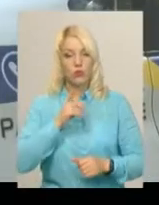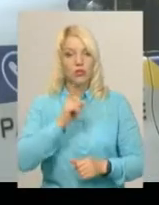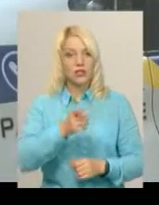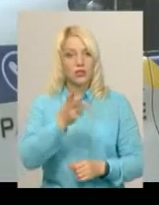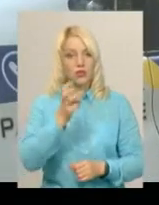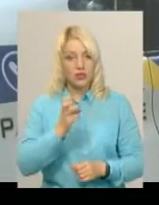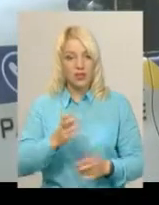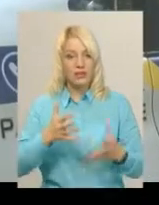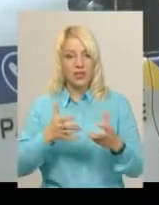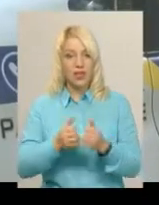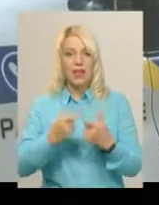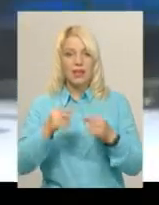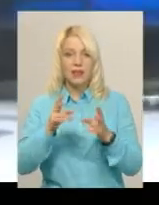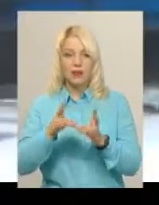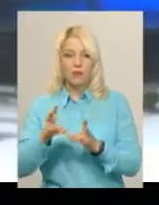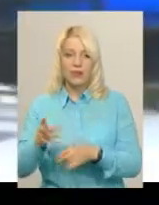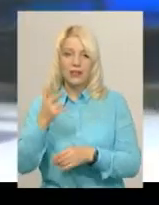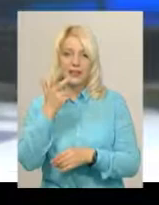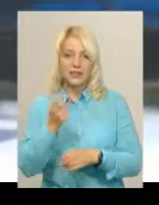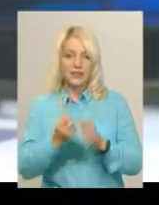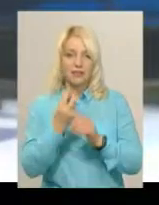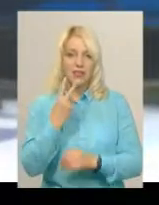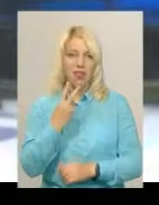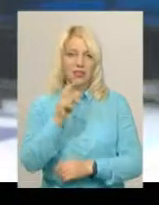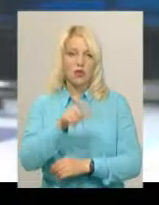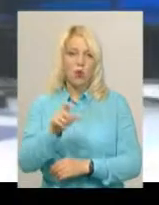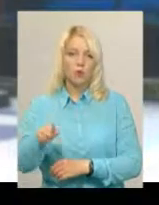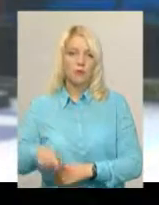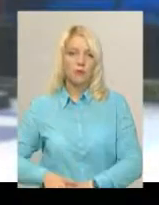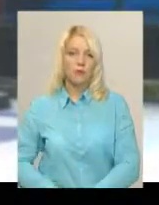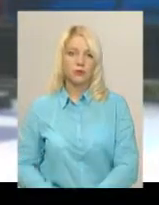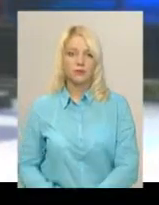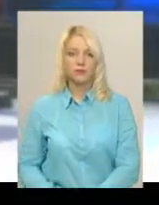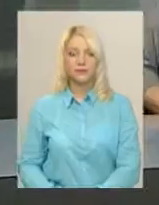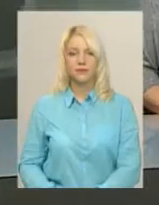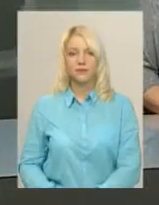пригод, де травмувалося 218 осіб. Михайло Жила, Іван Мовчан. Новини на Поділля. Центр.